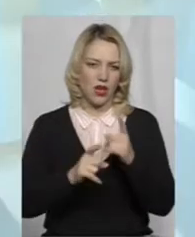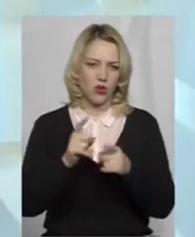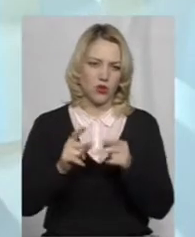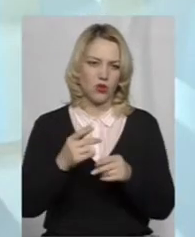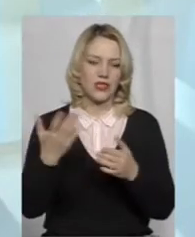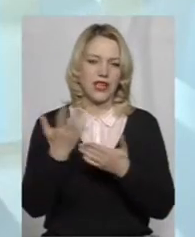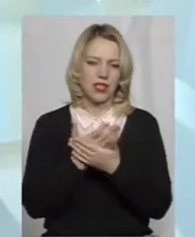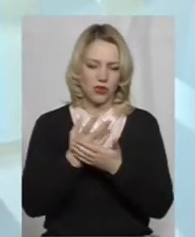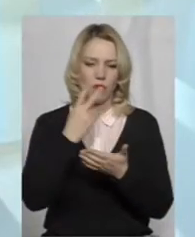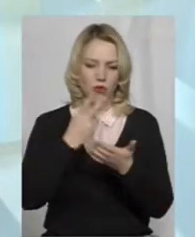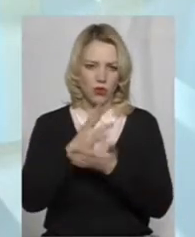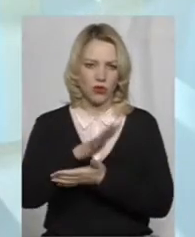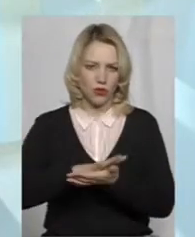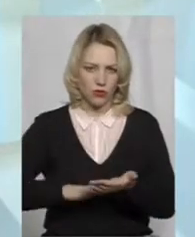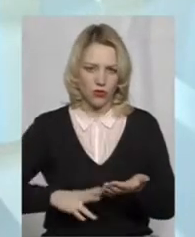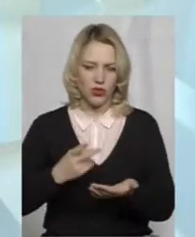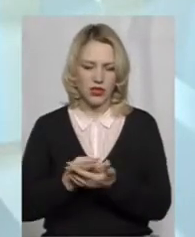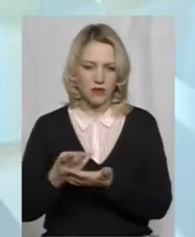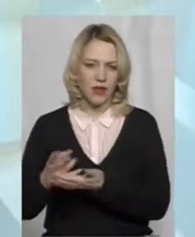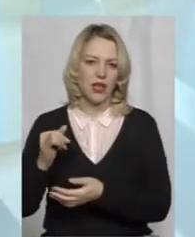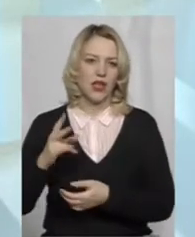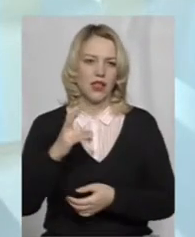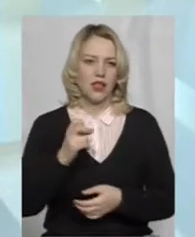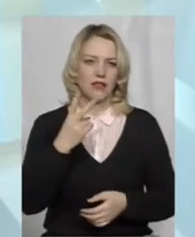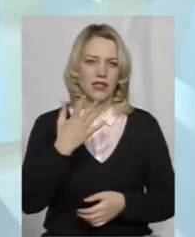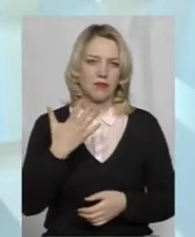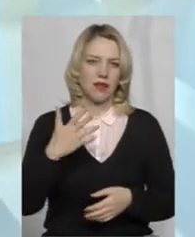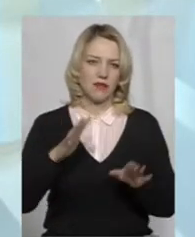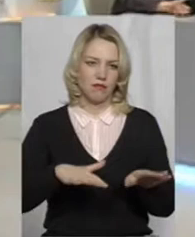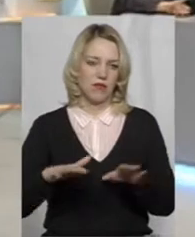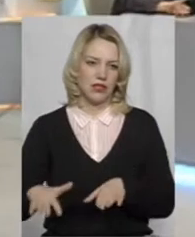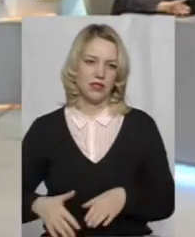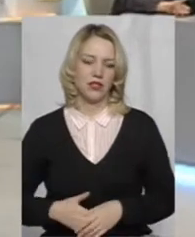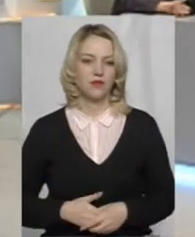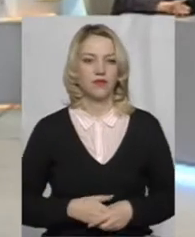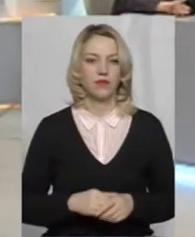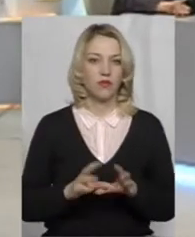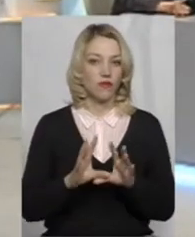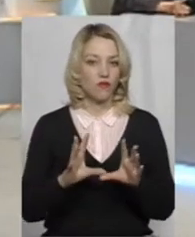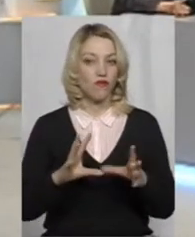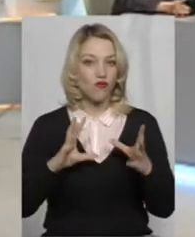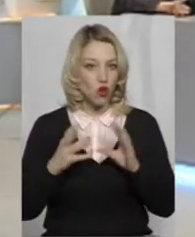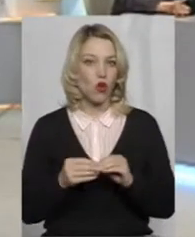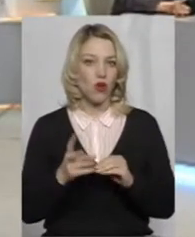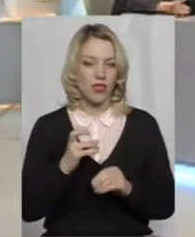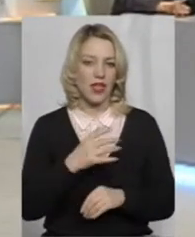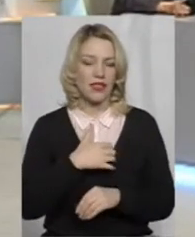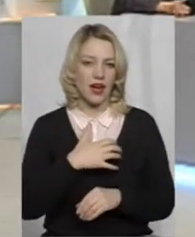Кінопокос здійснюється в Дерожнінському центру культурі кіно на 25 місць. Всього, на Деражній.